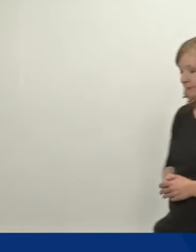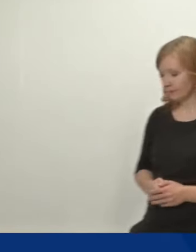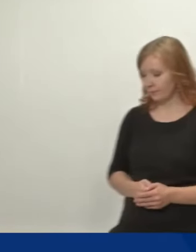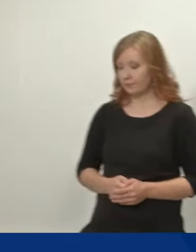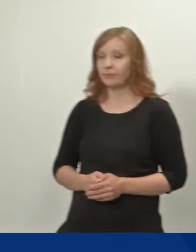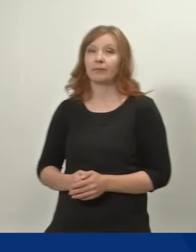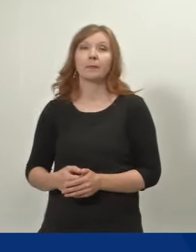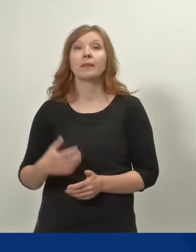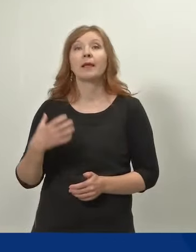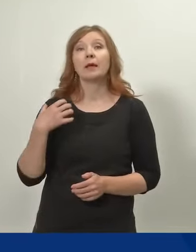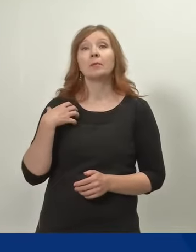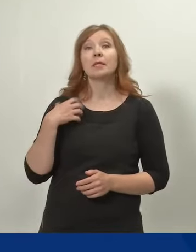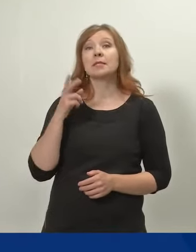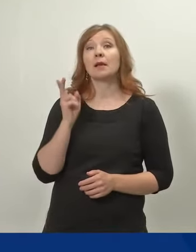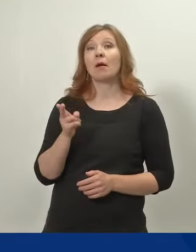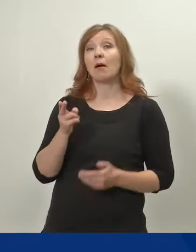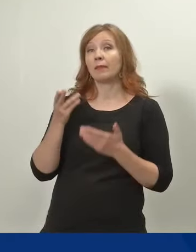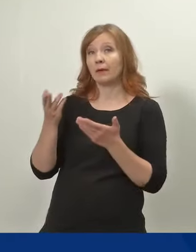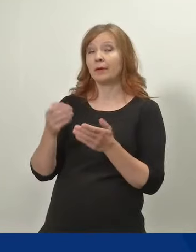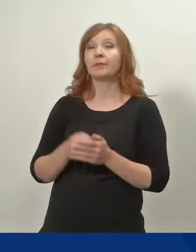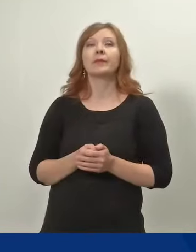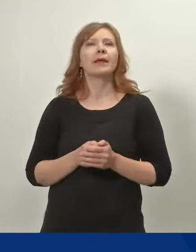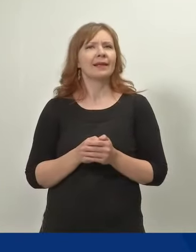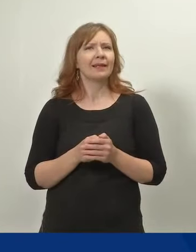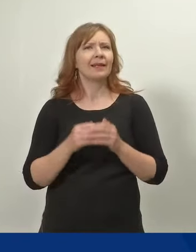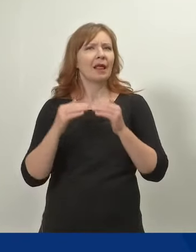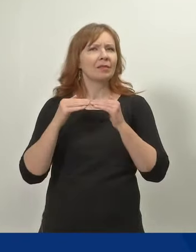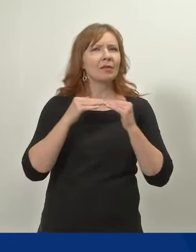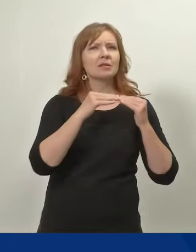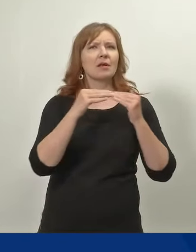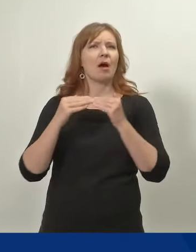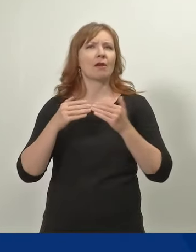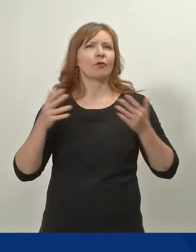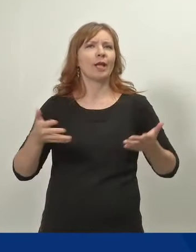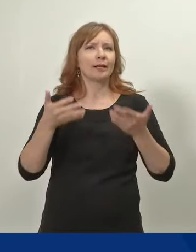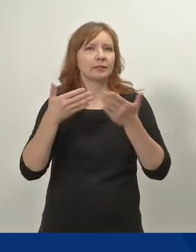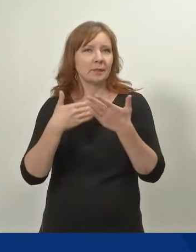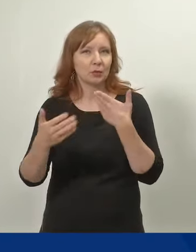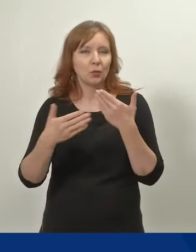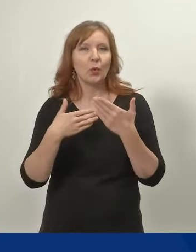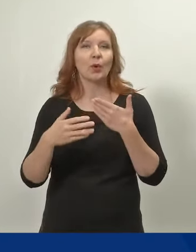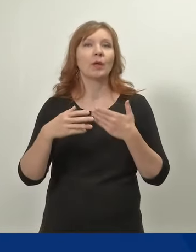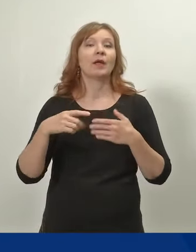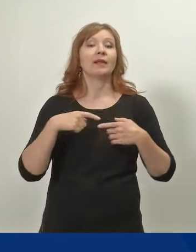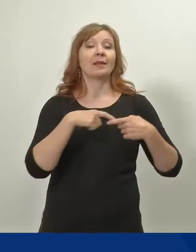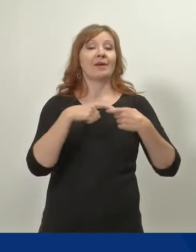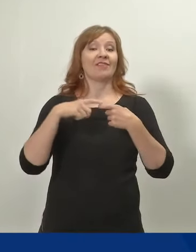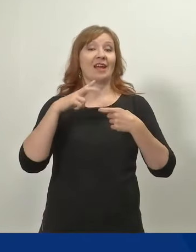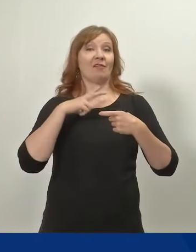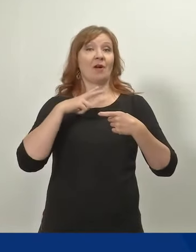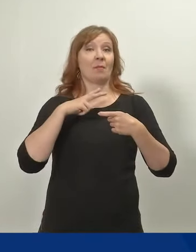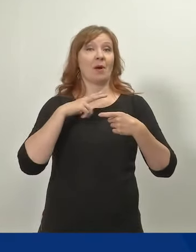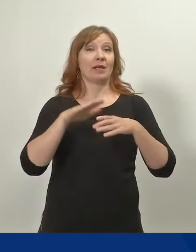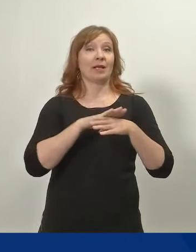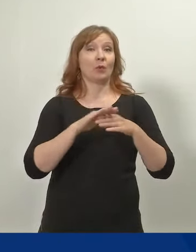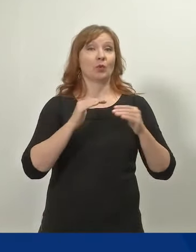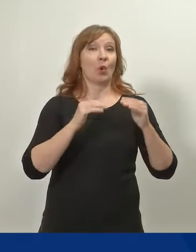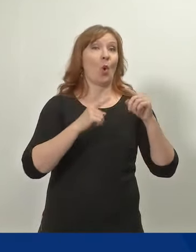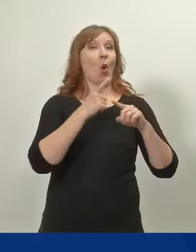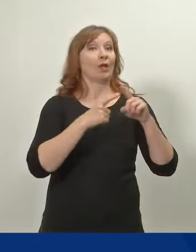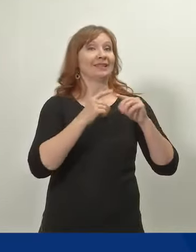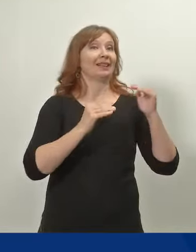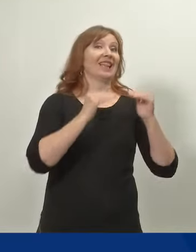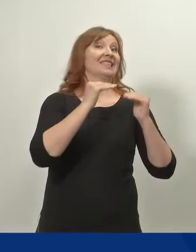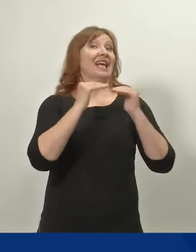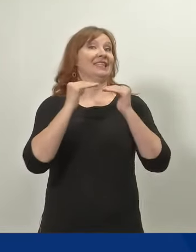Tasa-arvo edistämistyössä tämä tasaisempi perhevapaiden käyttöhän on ihan keskiössä, koska se